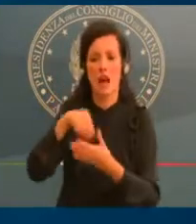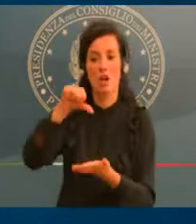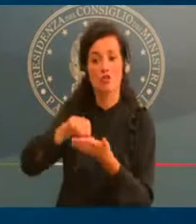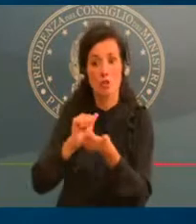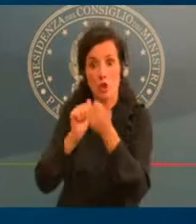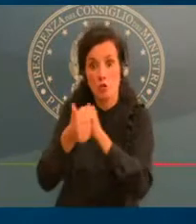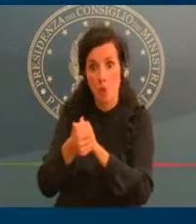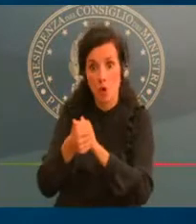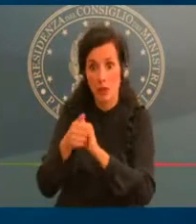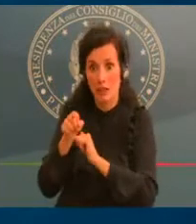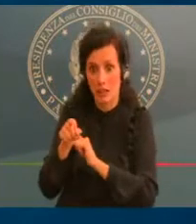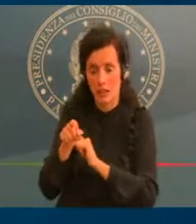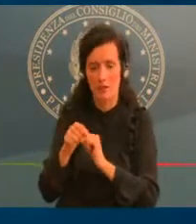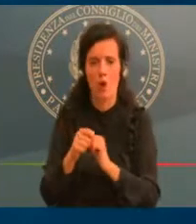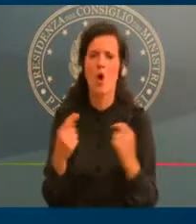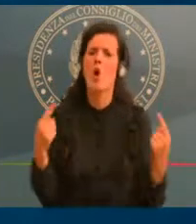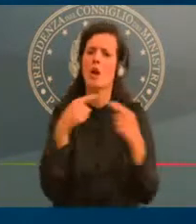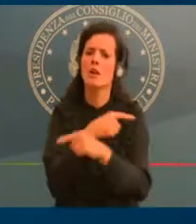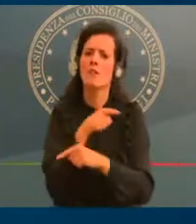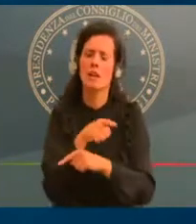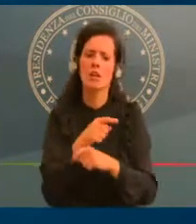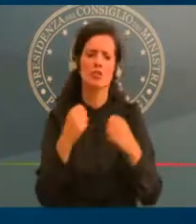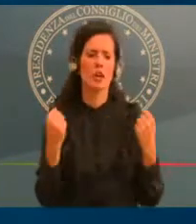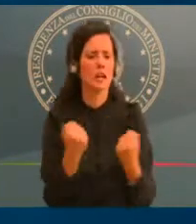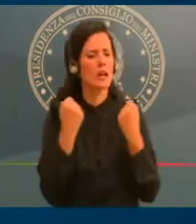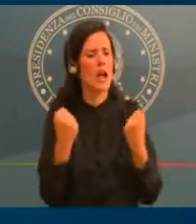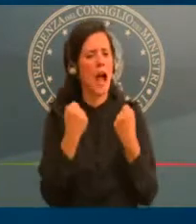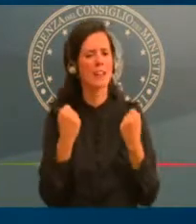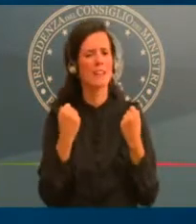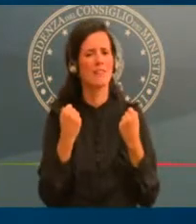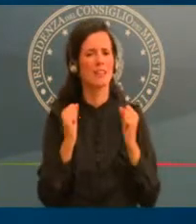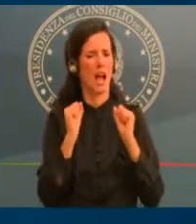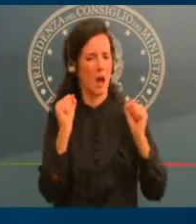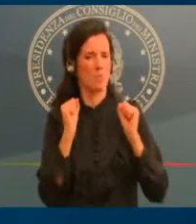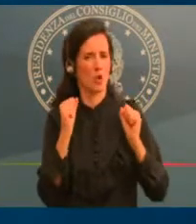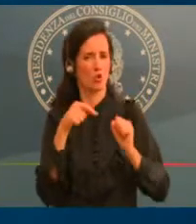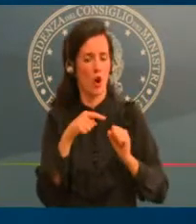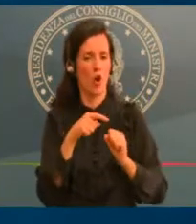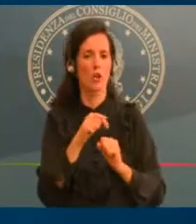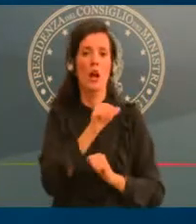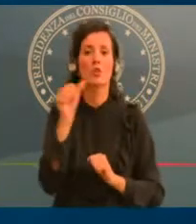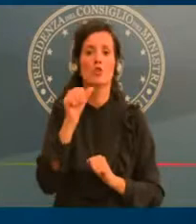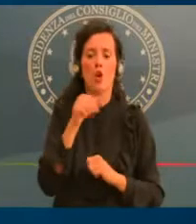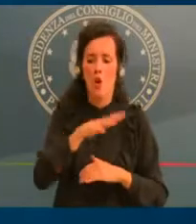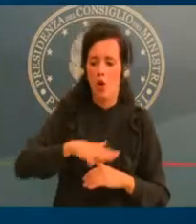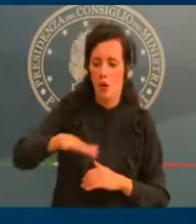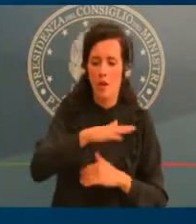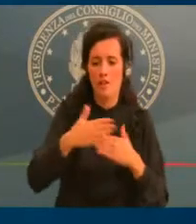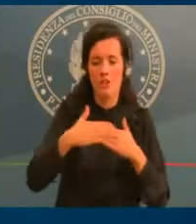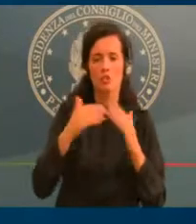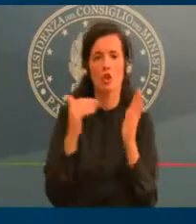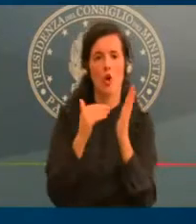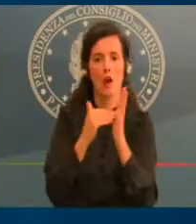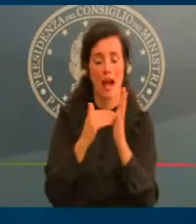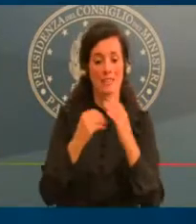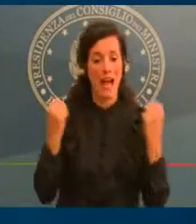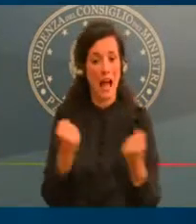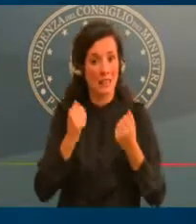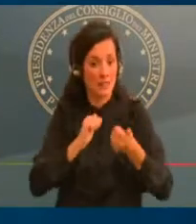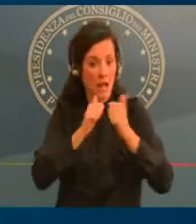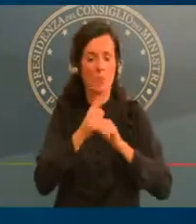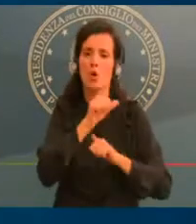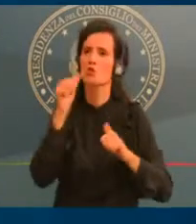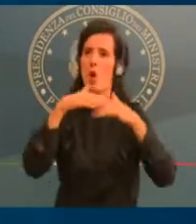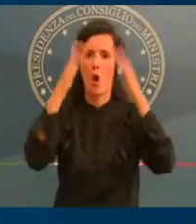propria abitazione, attività sportiva solo all'aperto, ma in forma individuale. Anche qui ovviamente sono chiusi musei, mostre,